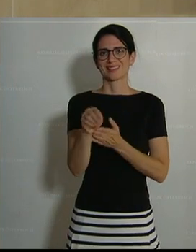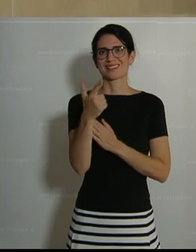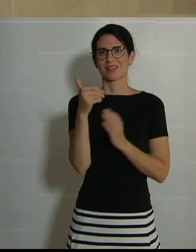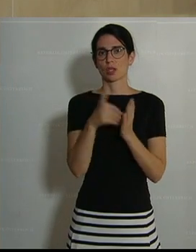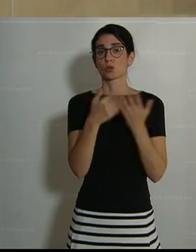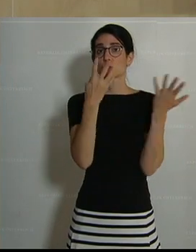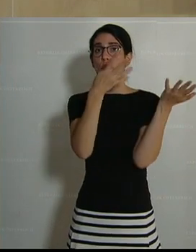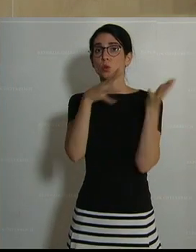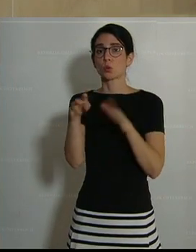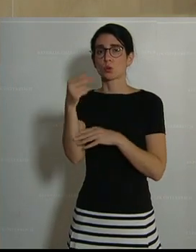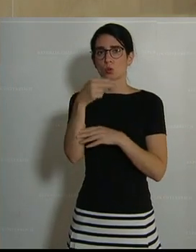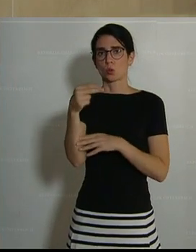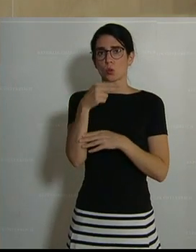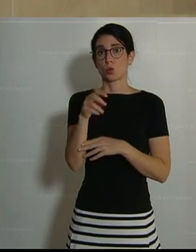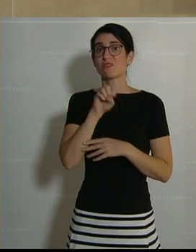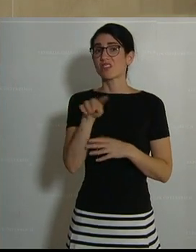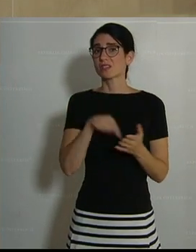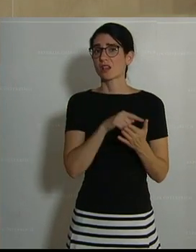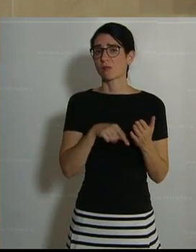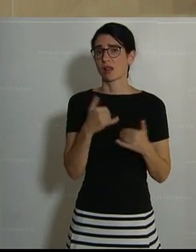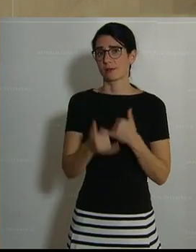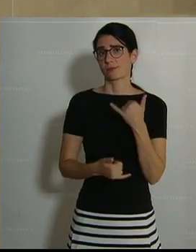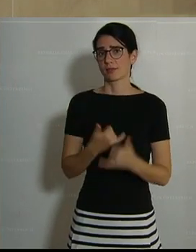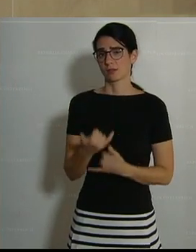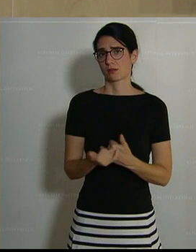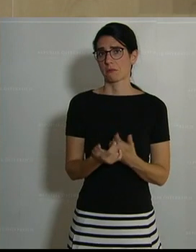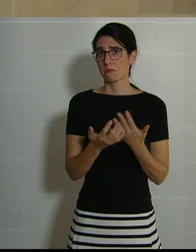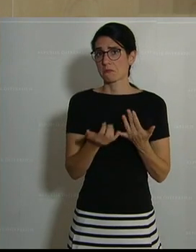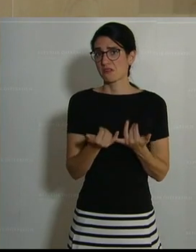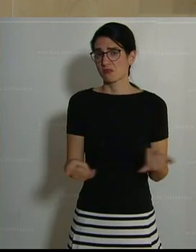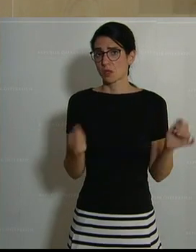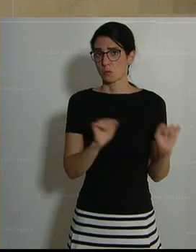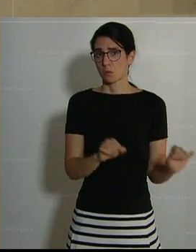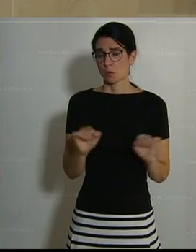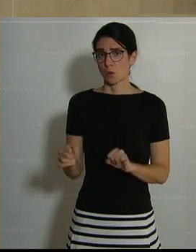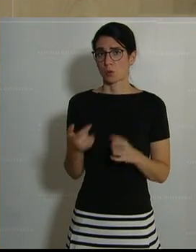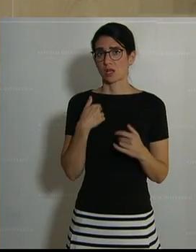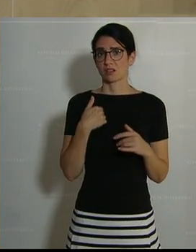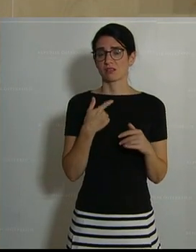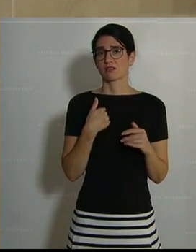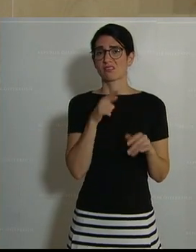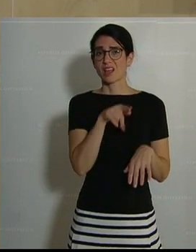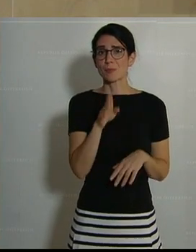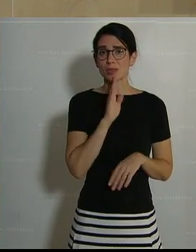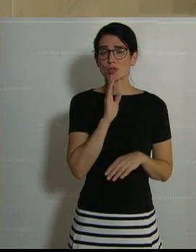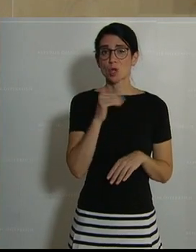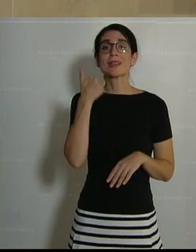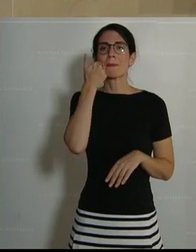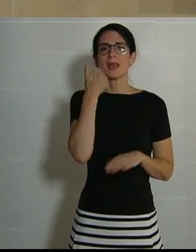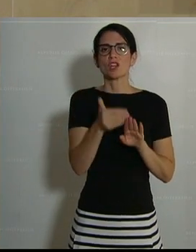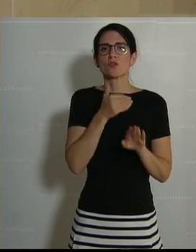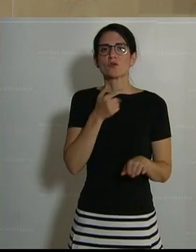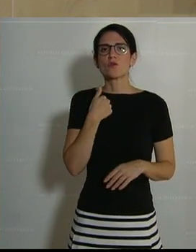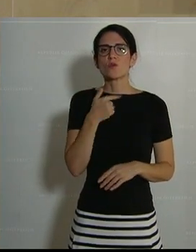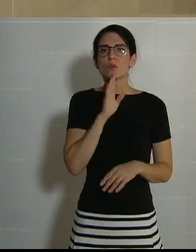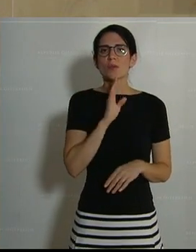2.900 Euro 14 Mal im Jahr. Wie es zu dieser abschlagsfreien Männerfrühpension kommen konnte, frage ich